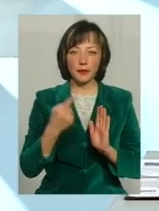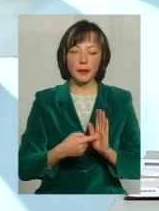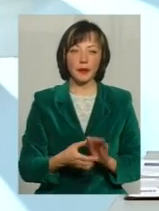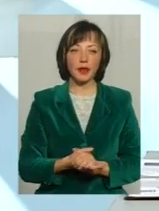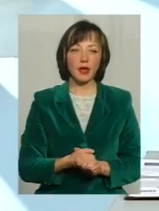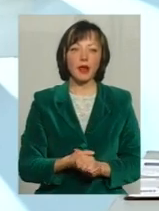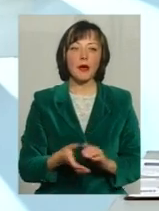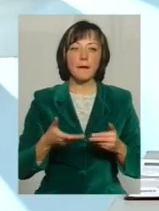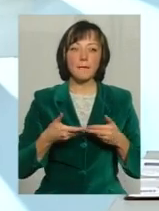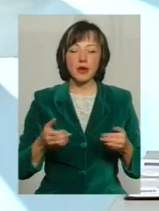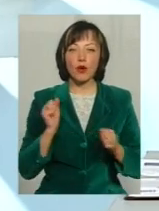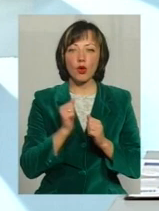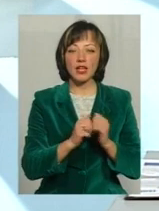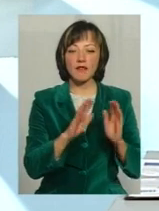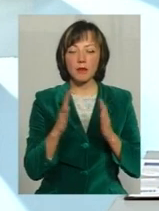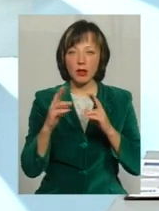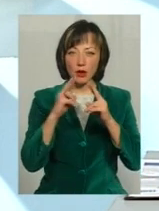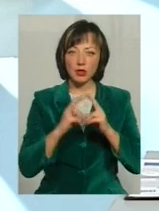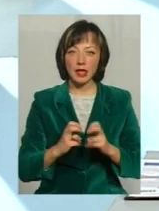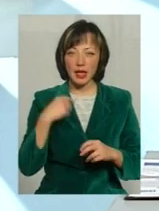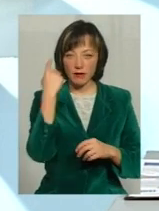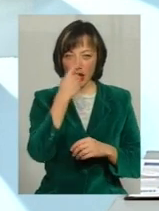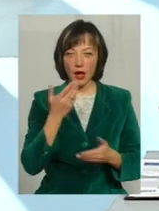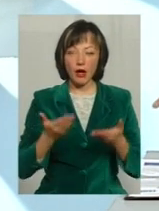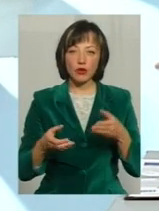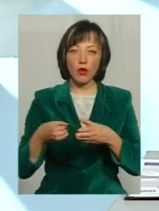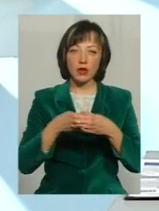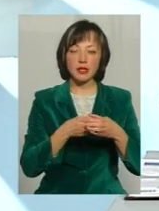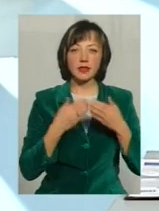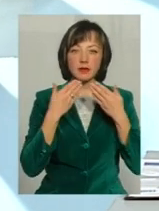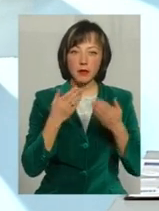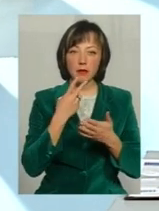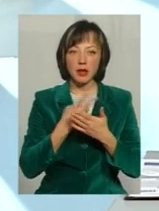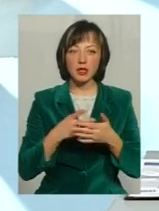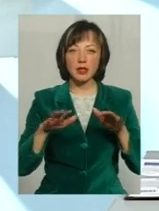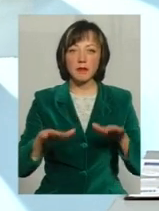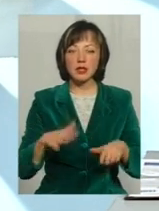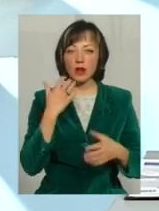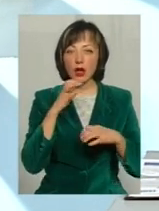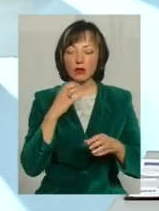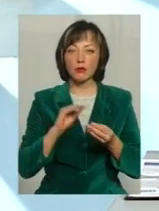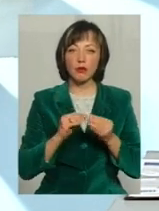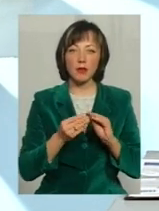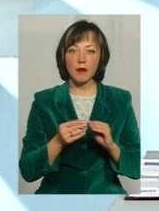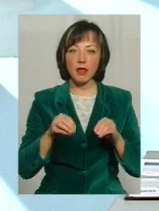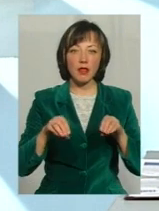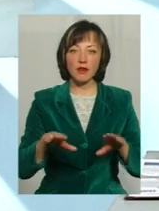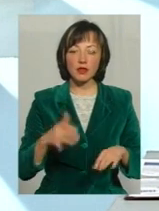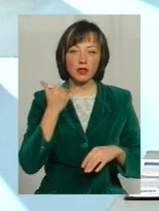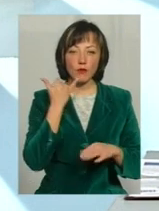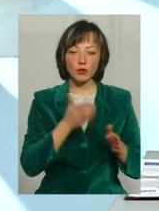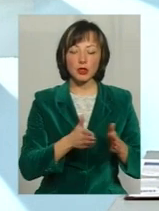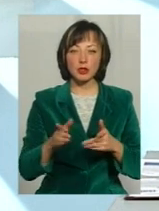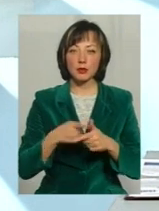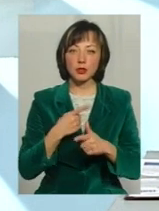ми кожен випадок працюємо індивідуально Якщо дійсно якесь колективне звернення, коли бачимо, що на місці є проблема, яку не вирішить в телефонному режимі чи